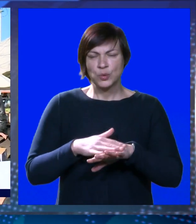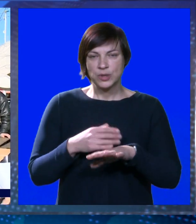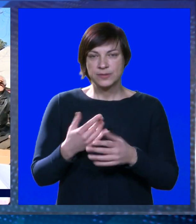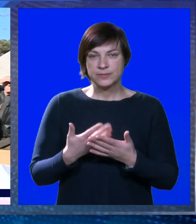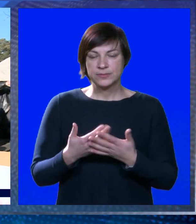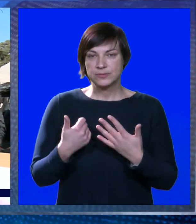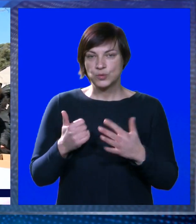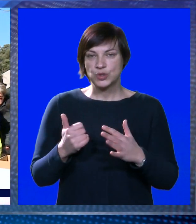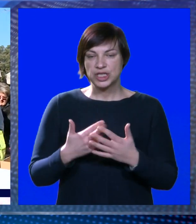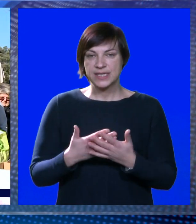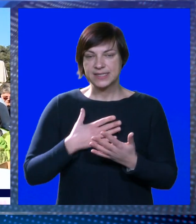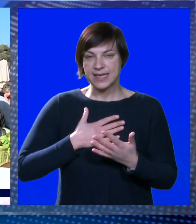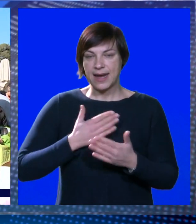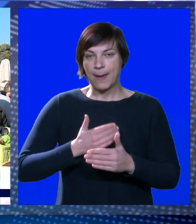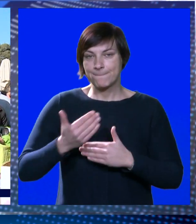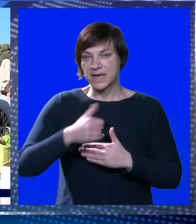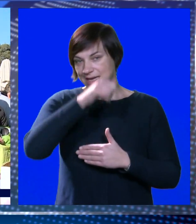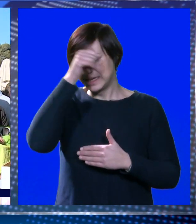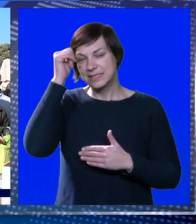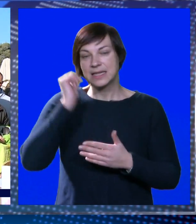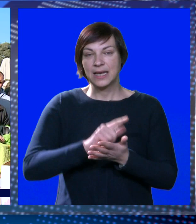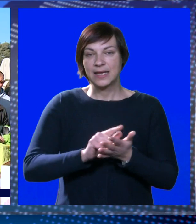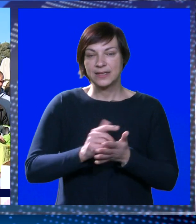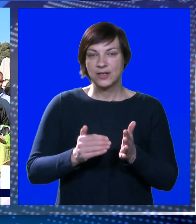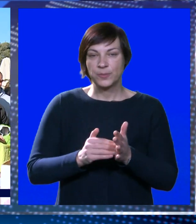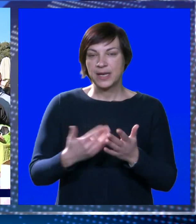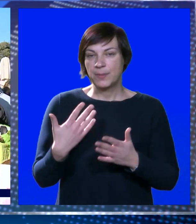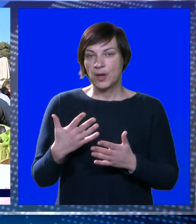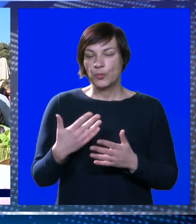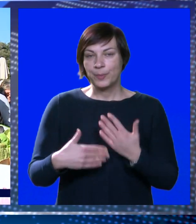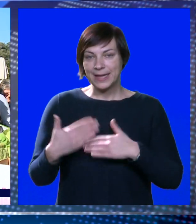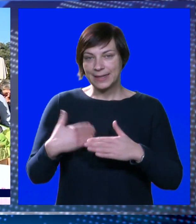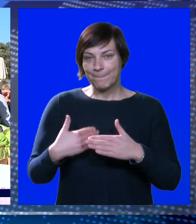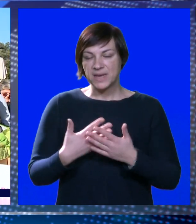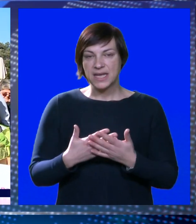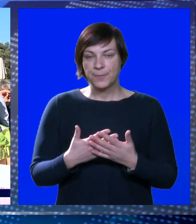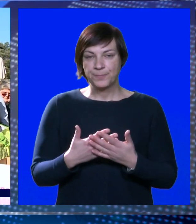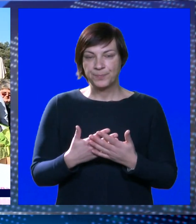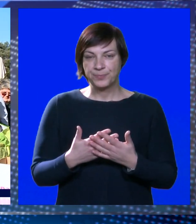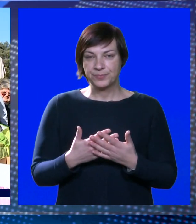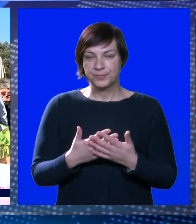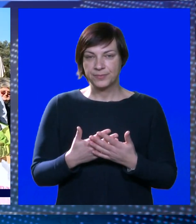pleca? U šest. U šest je, nema kasno, jedno doba, to nema, treba u pet i prije, ali u pet.